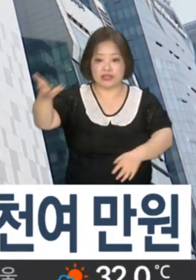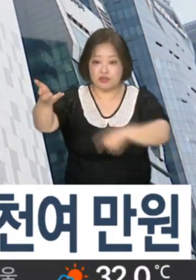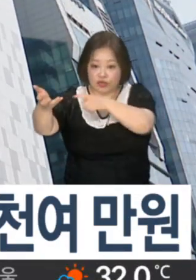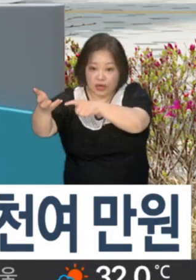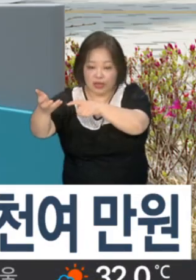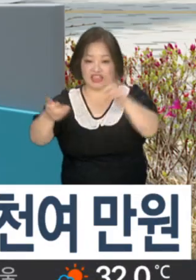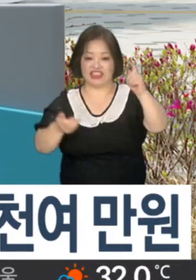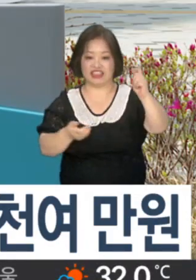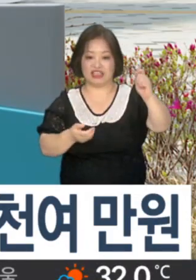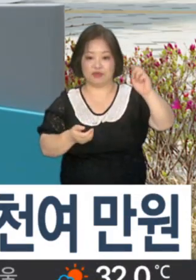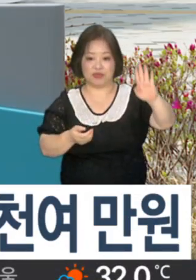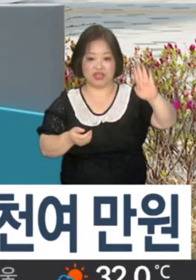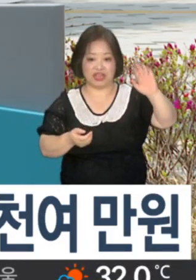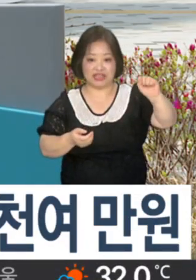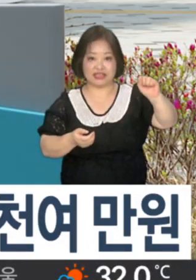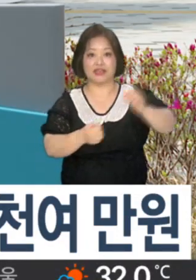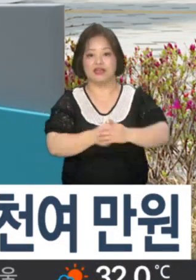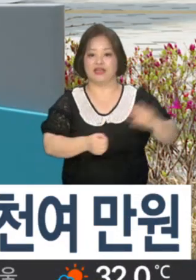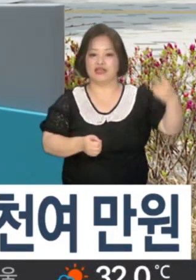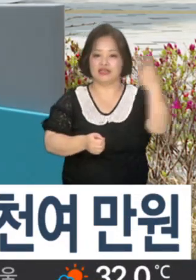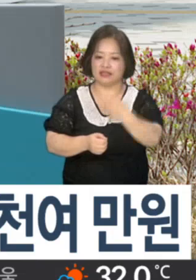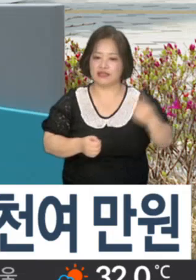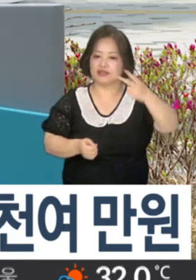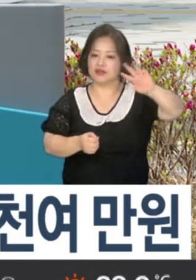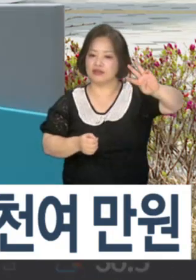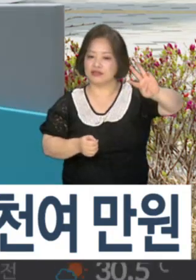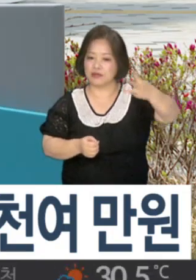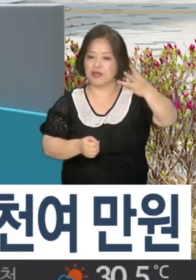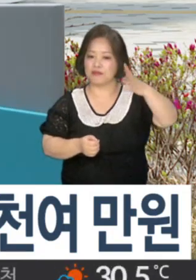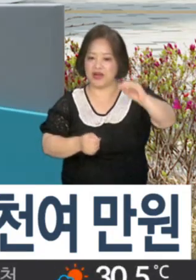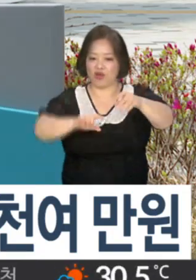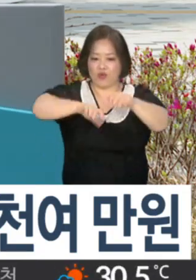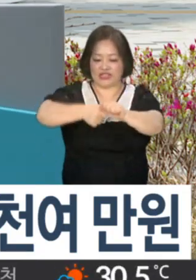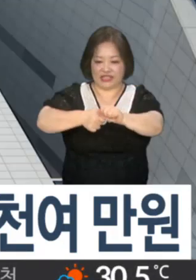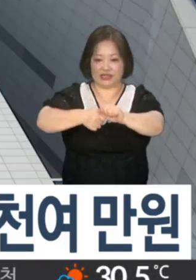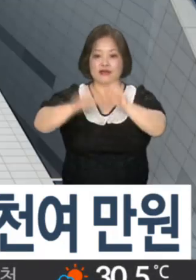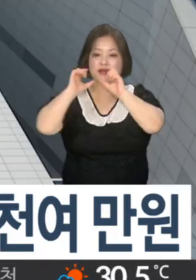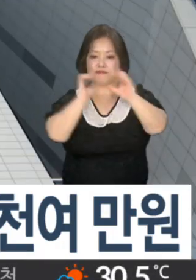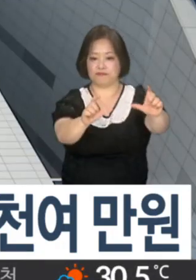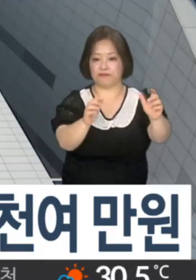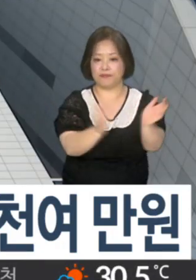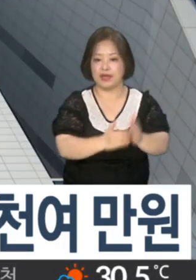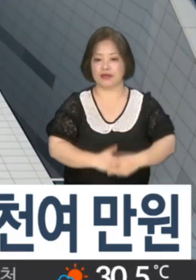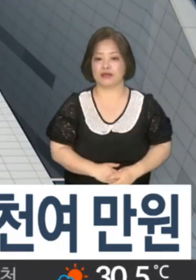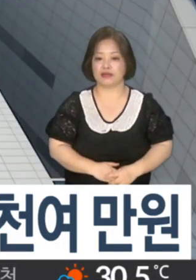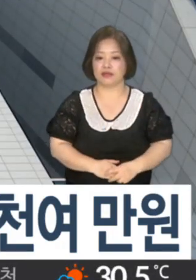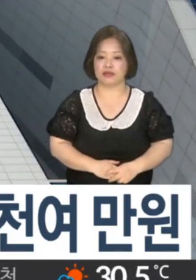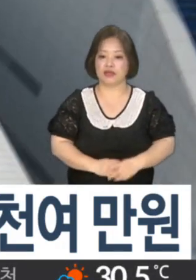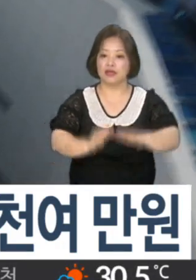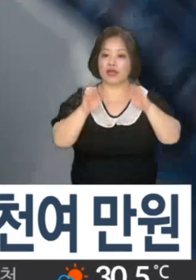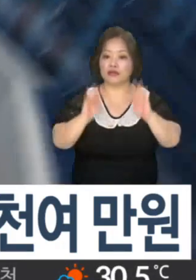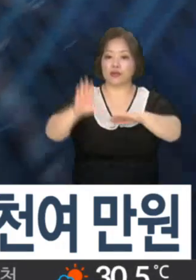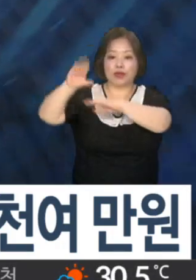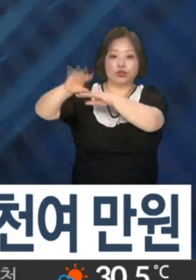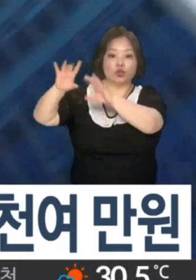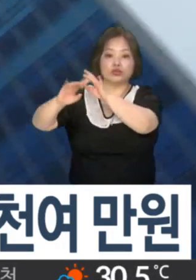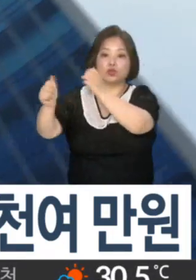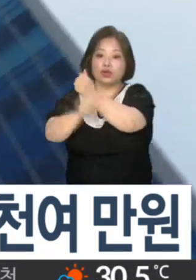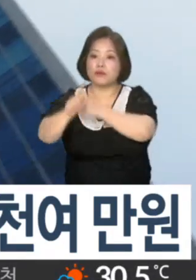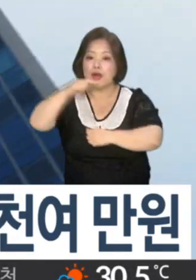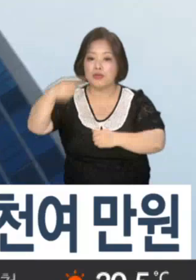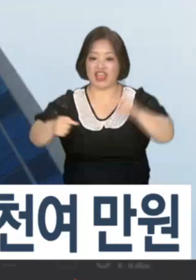TBS에 2,303만 원의 과태료와 과징금을 부과하기로 했다고 밝혔습니다. 방통위에 따르면